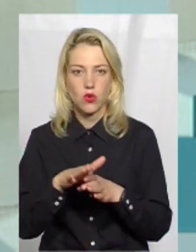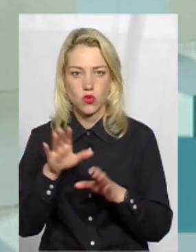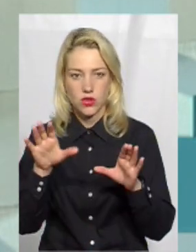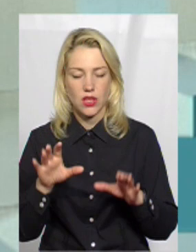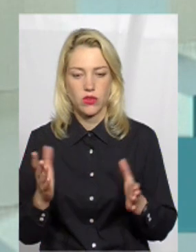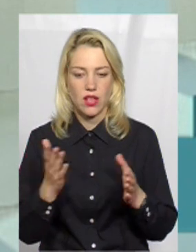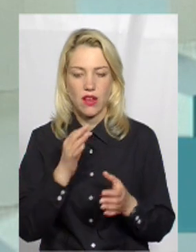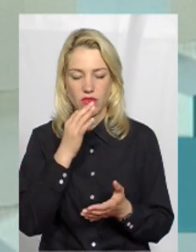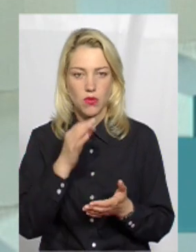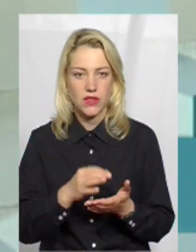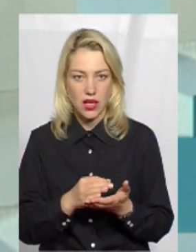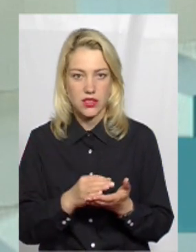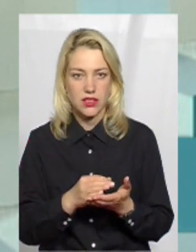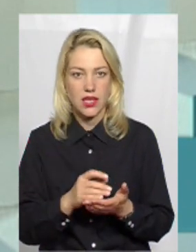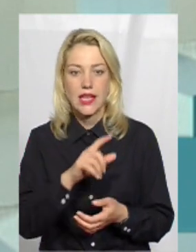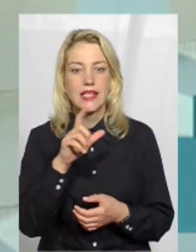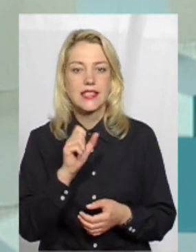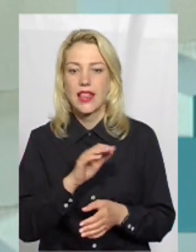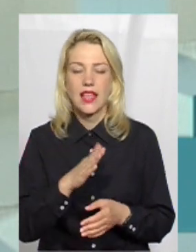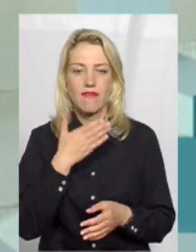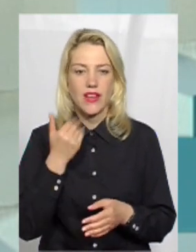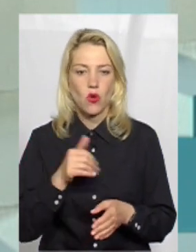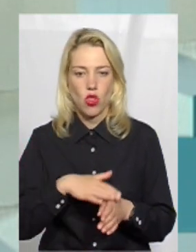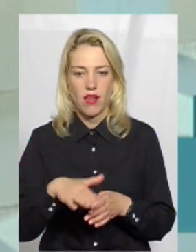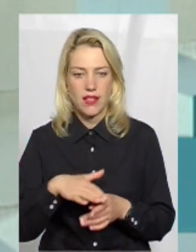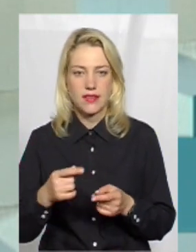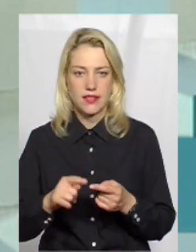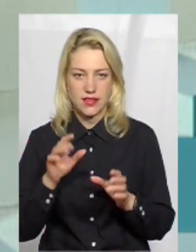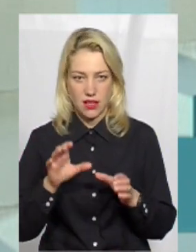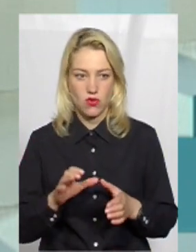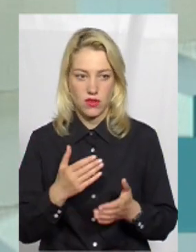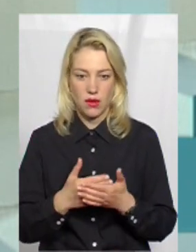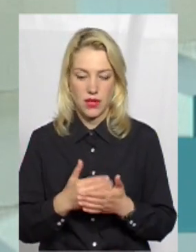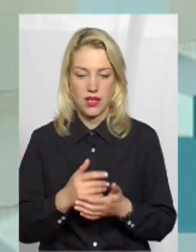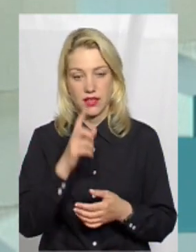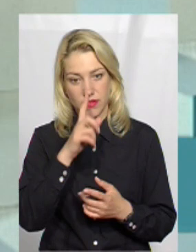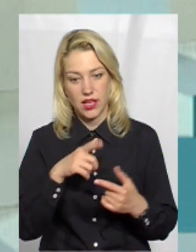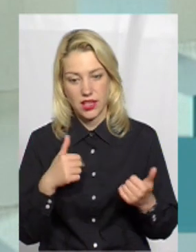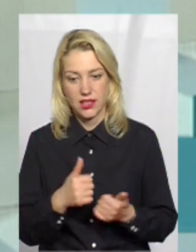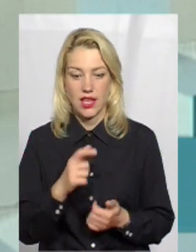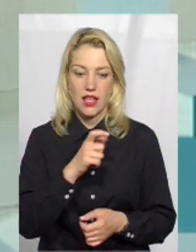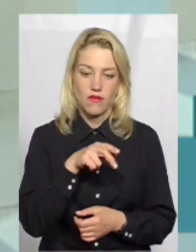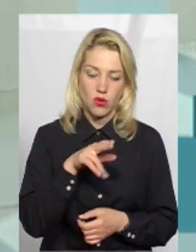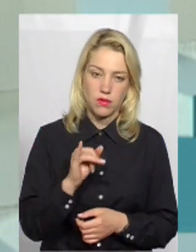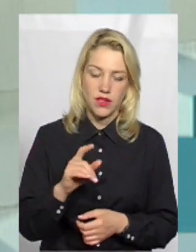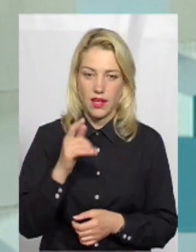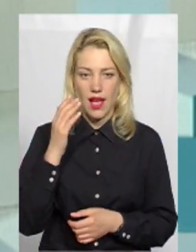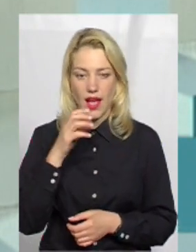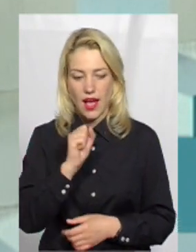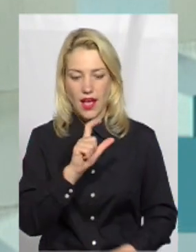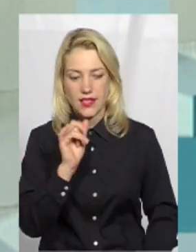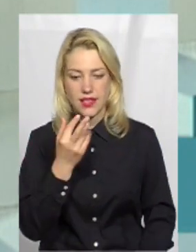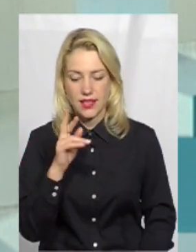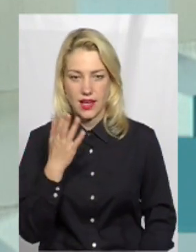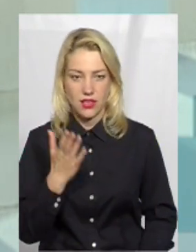і яка відповідальність за невиконання цих законів. Наприклад, і в країнах Європи, і в країнах Азії, якщо людина